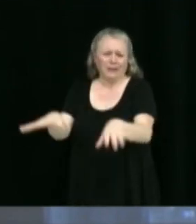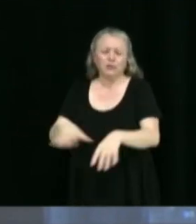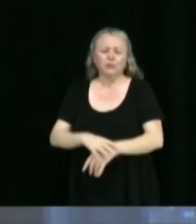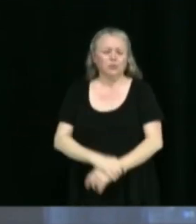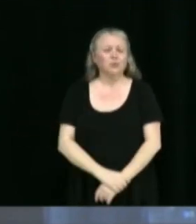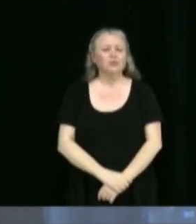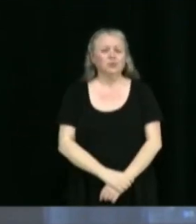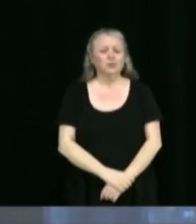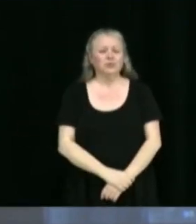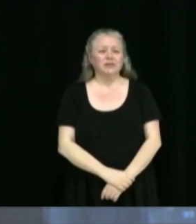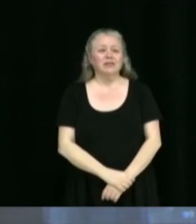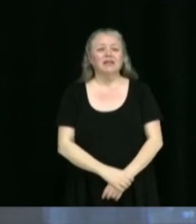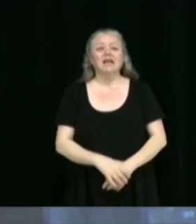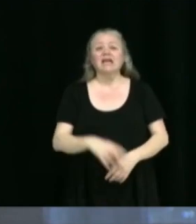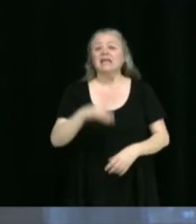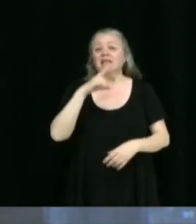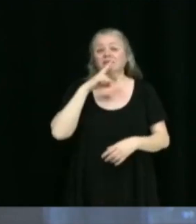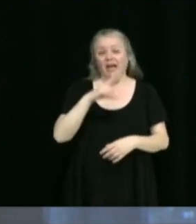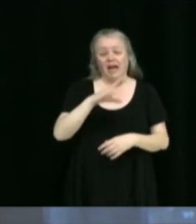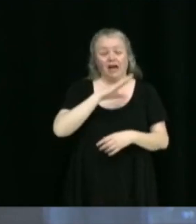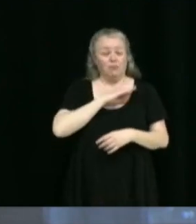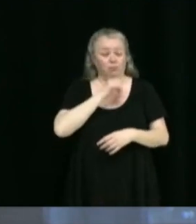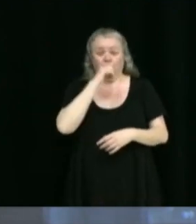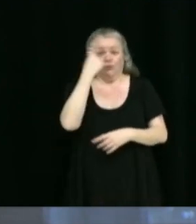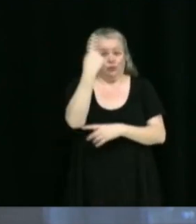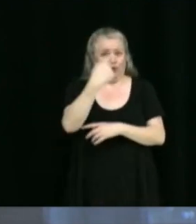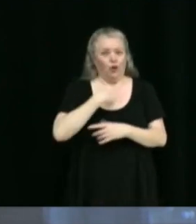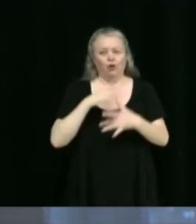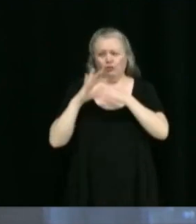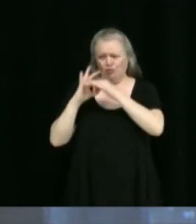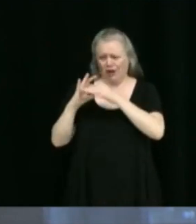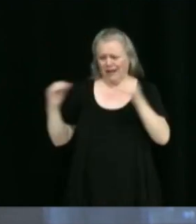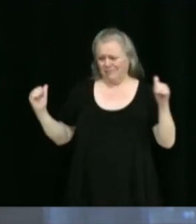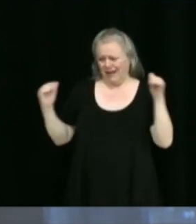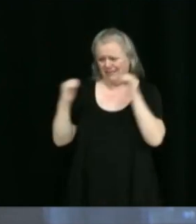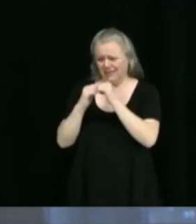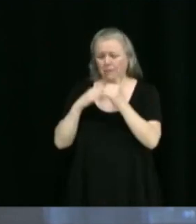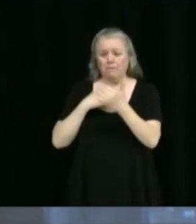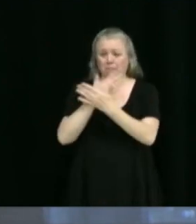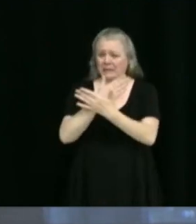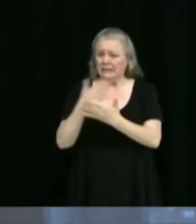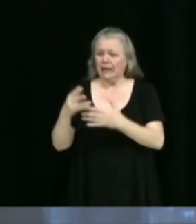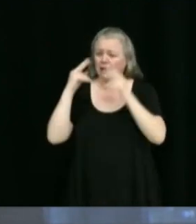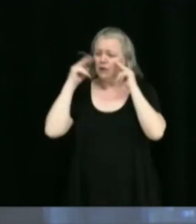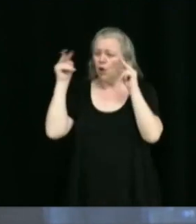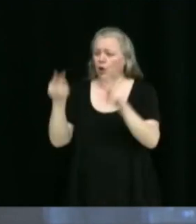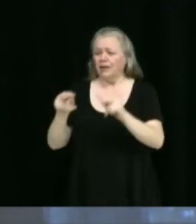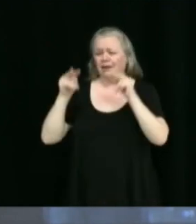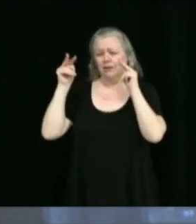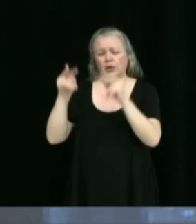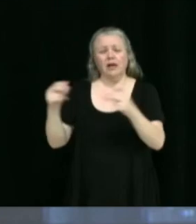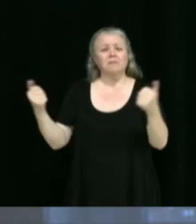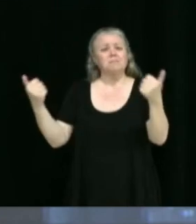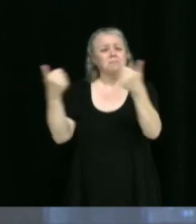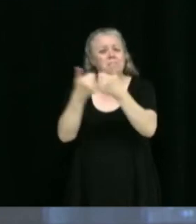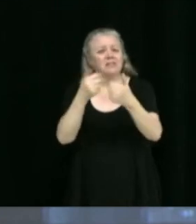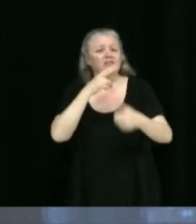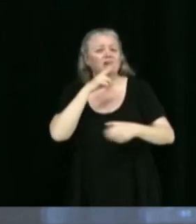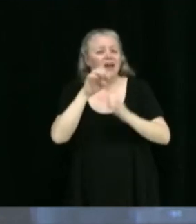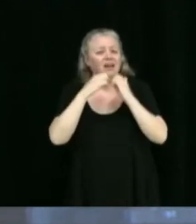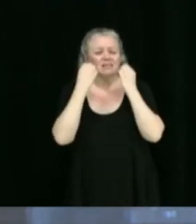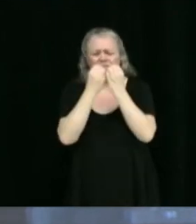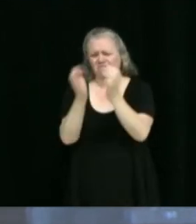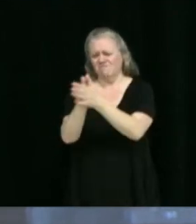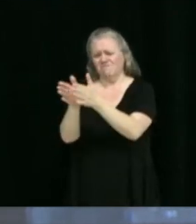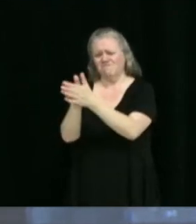collègues qui étaient avec moi, on a pu voir à peu près tous les matchs de cette série. Chapeau à l'équipe pour cette belle